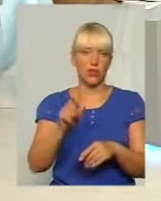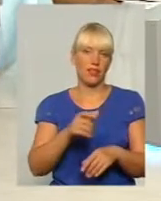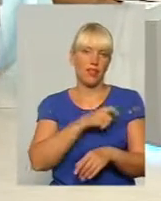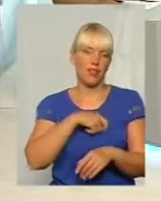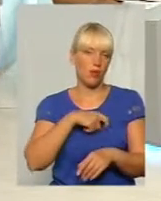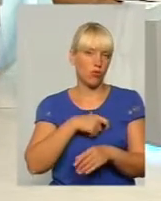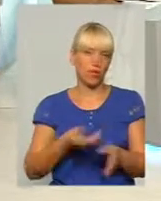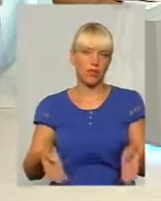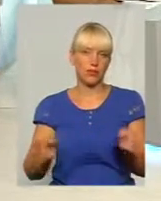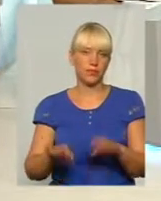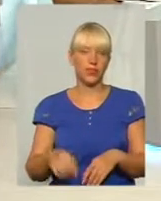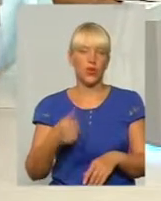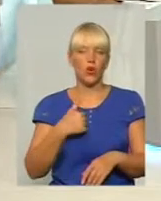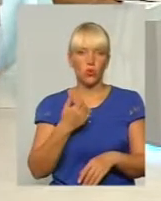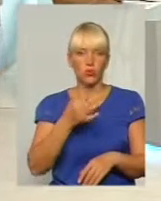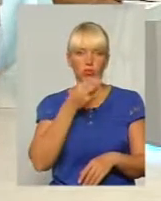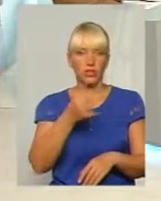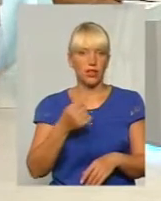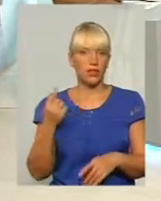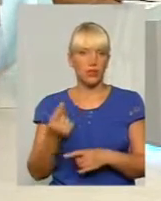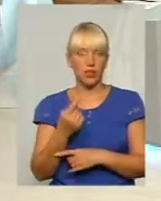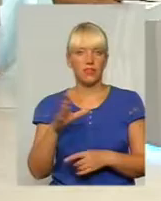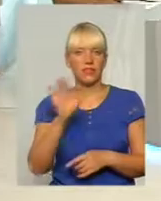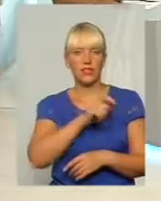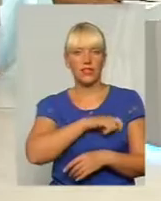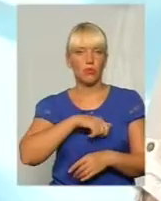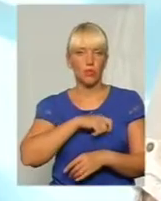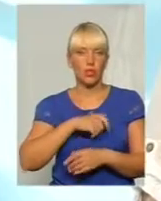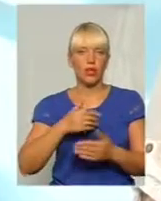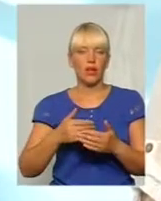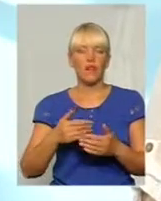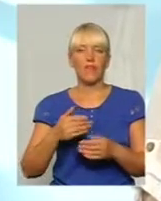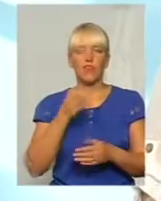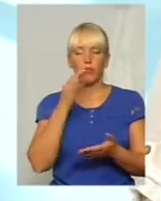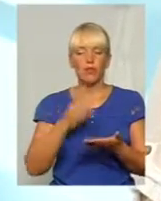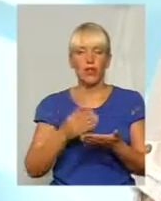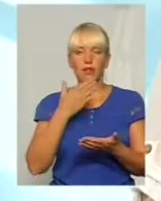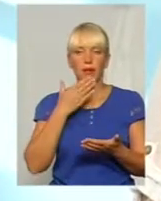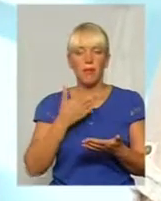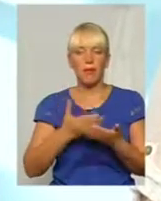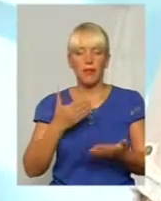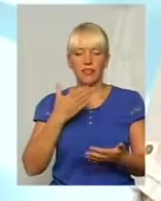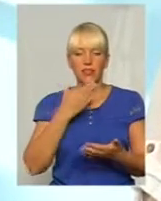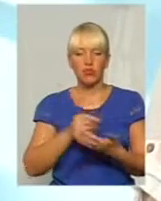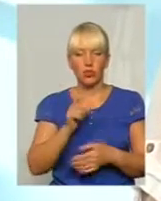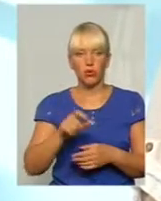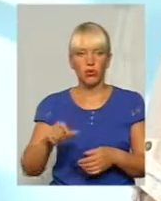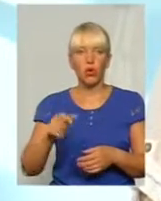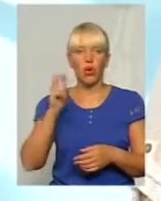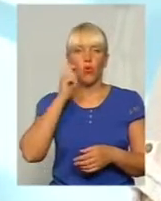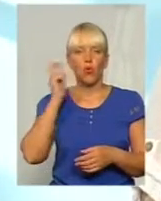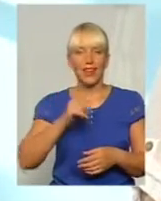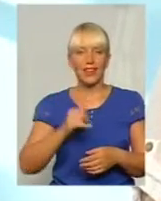Хочу сказати перше, всі депутати відповідають перед своїми виборцями насамперед. хочу сказати друге, країна сьогодні насичена зброєю.